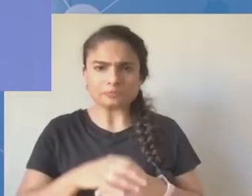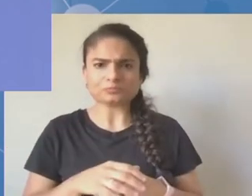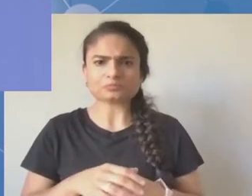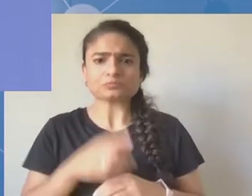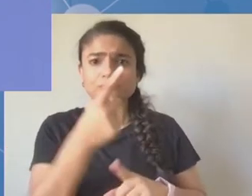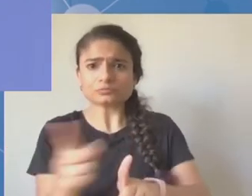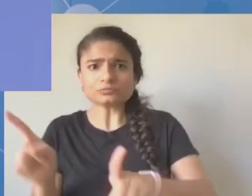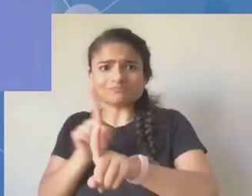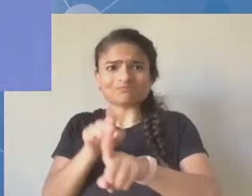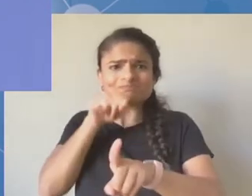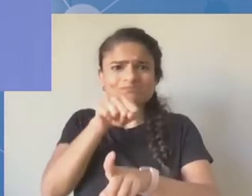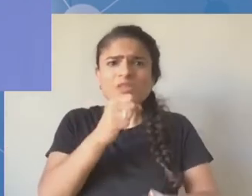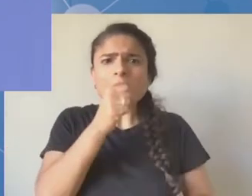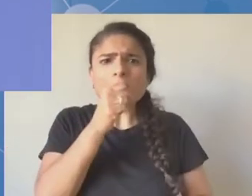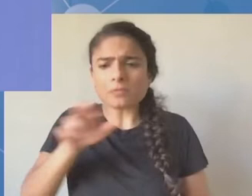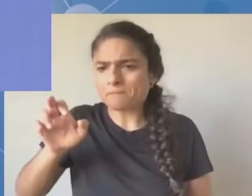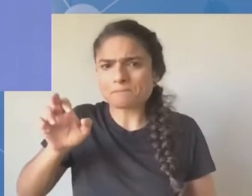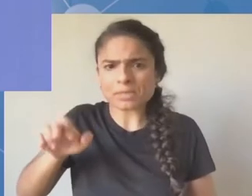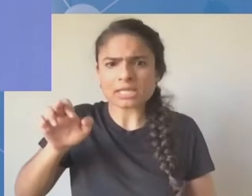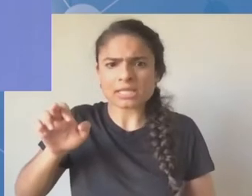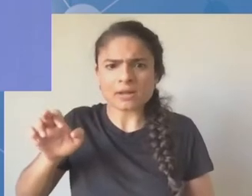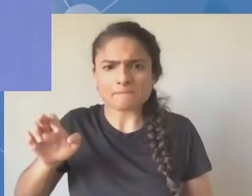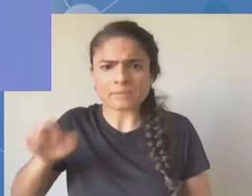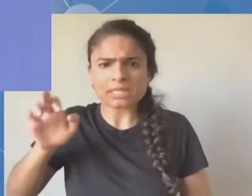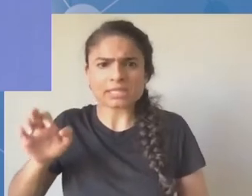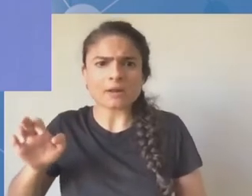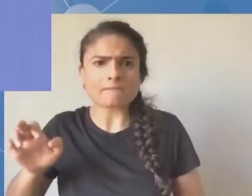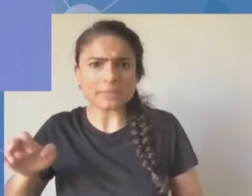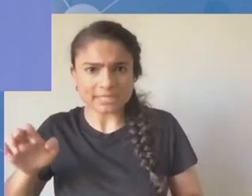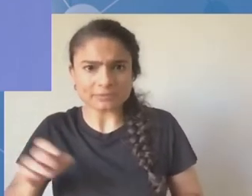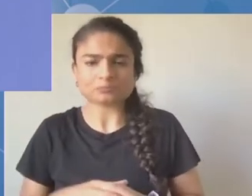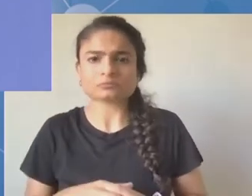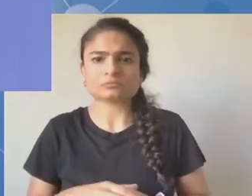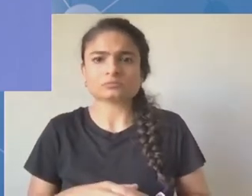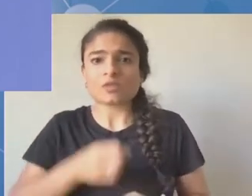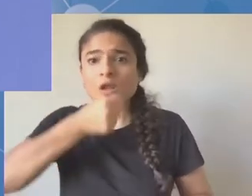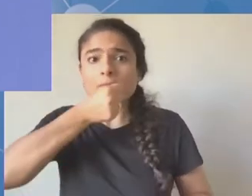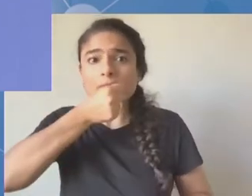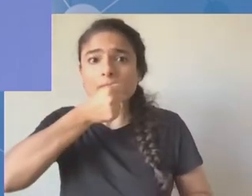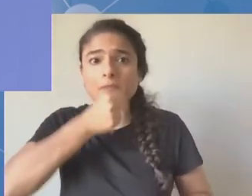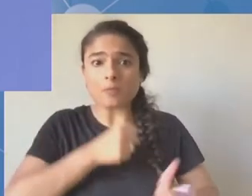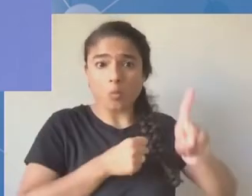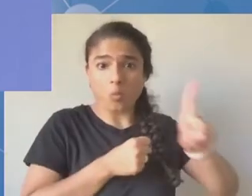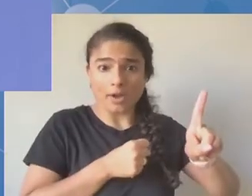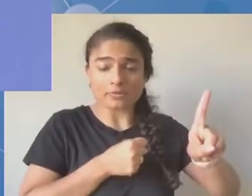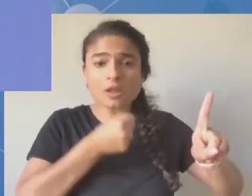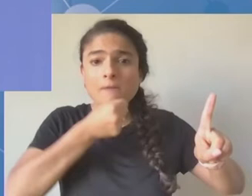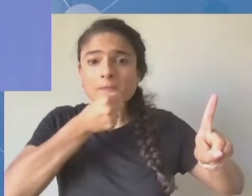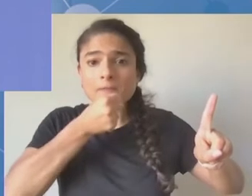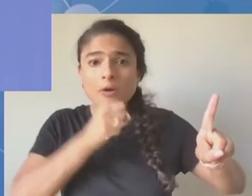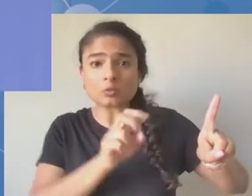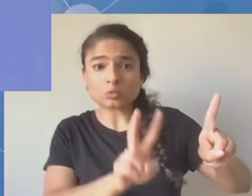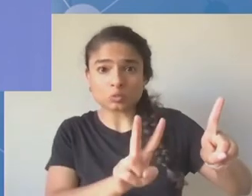mikrofonu numer dwa, do mikrofonu numer trzy, a potem udzielimy głosu tym osobom, które uczestniczą w spotkaniu przez internet.